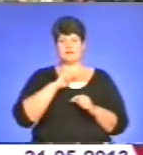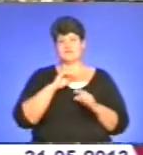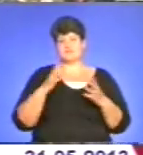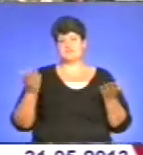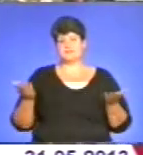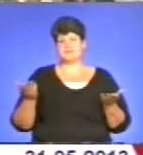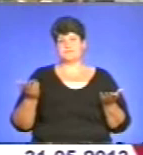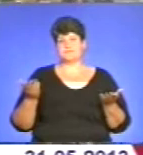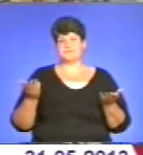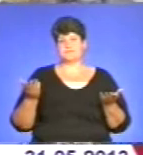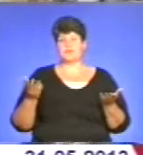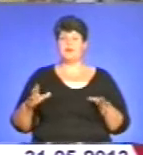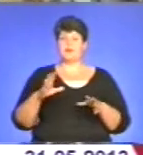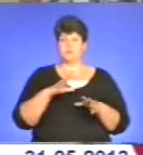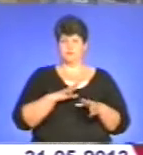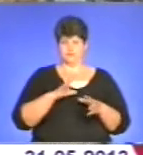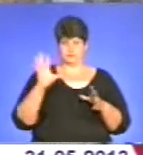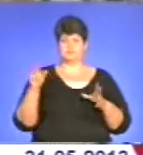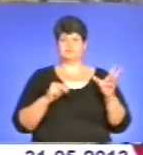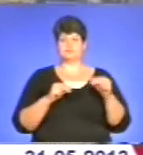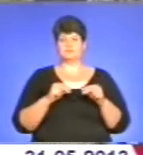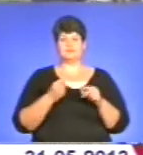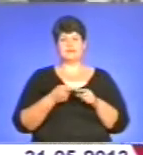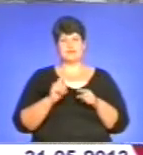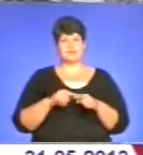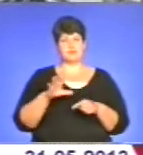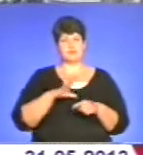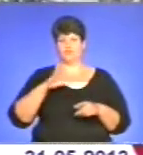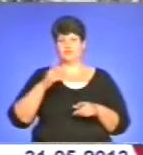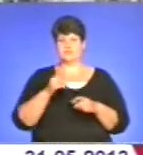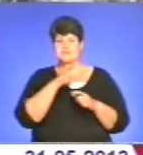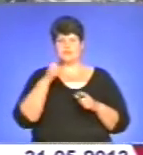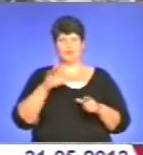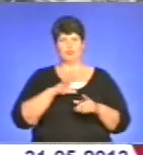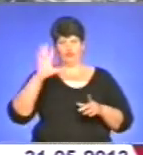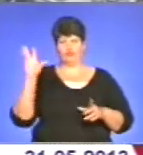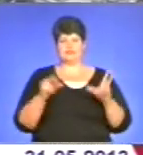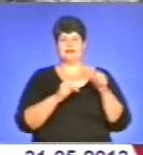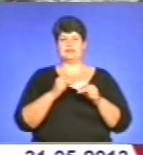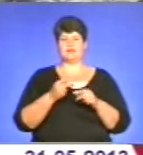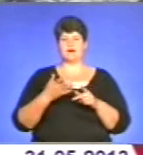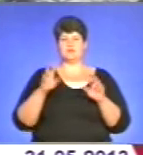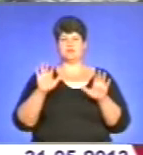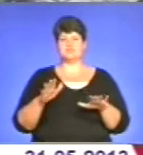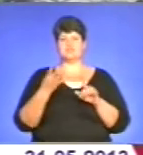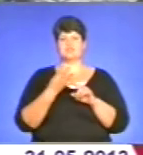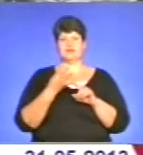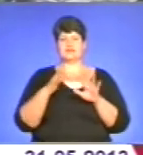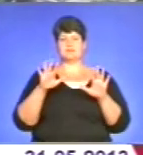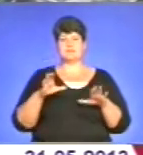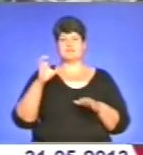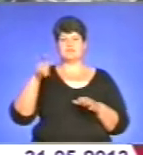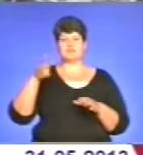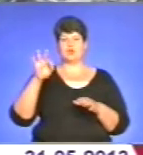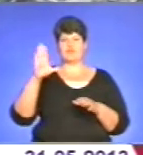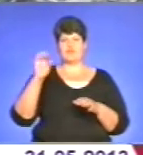Чи був більш вдалий сезон? Так, цей сезон був дуже вдалим. Я посів четверте місце у відкритому чемпіонаті Словенії. А